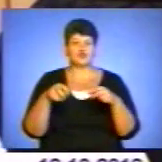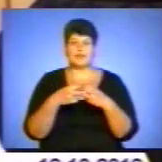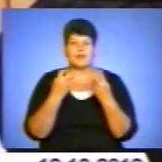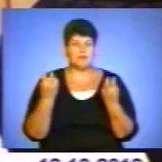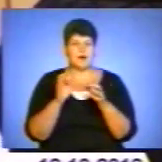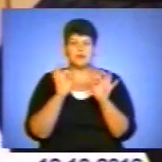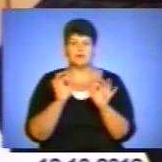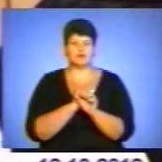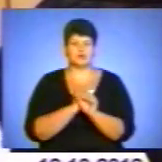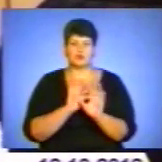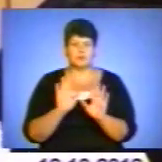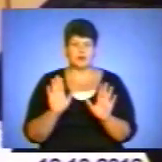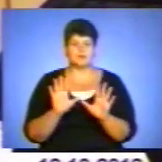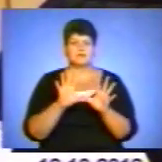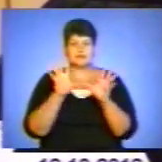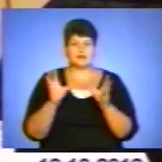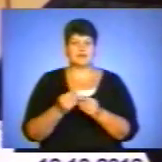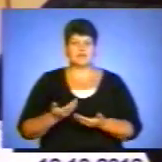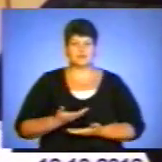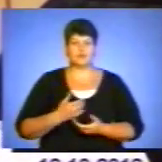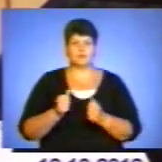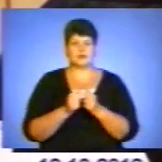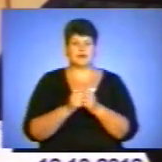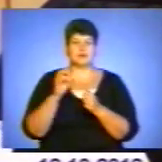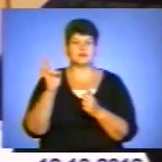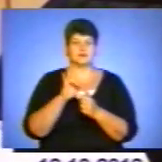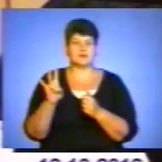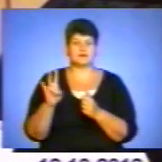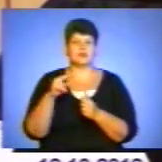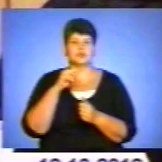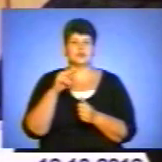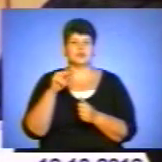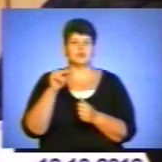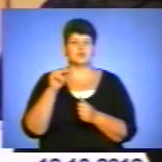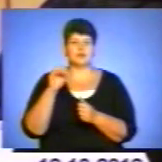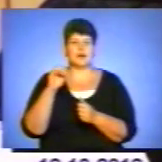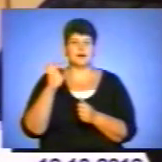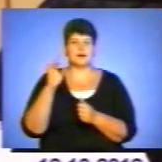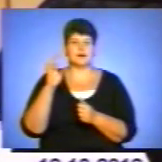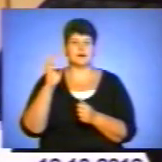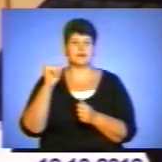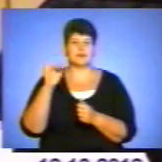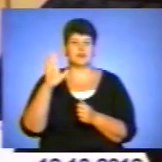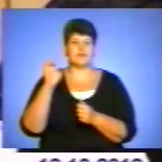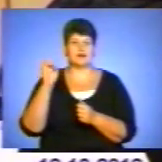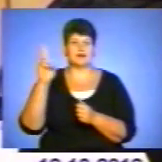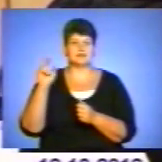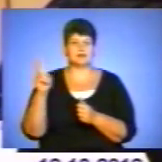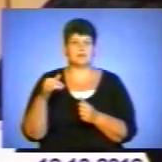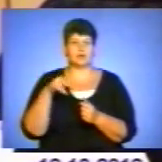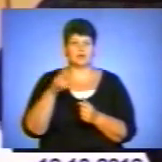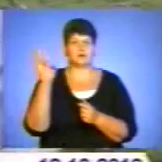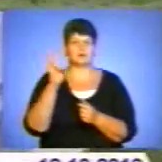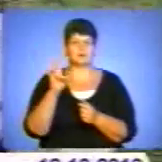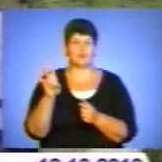робили. Взагалі, я живу біля цвинтара. У нас компанія була на Чернівецькій. Ми просто не мали де ходити. Ходили по цвинтарях.